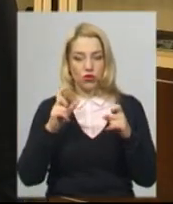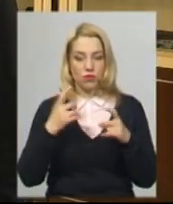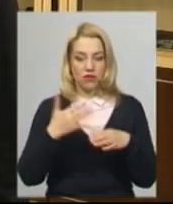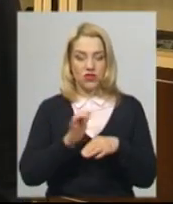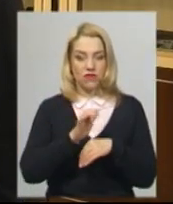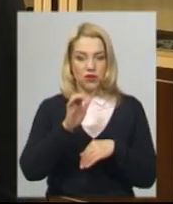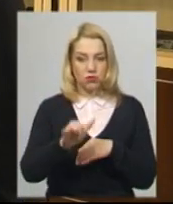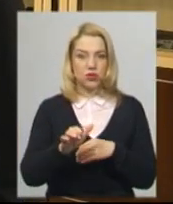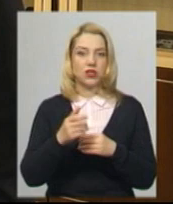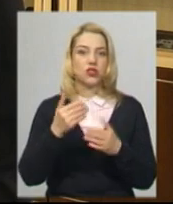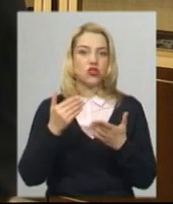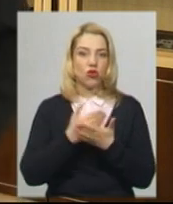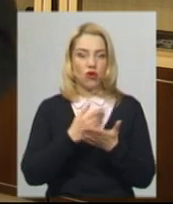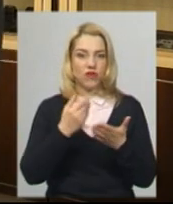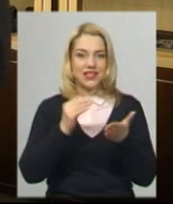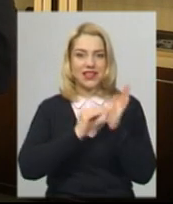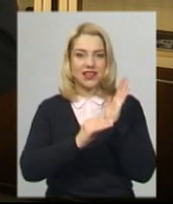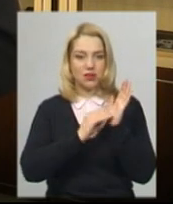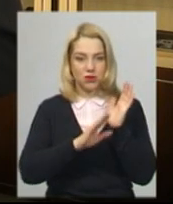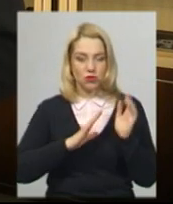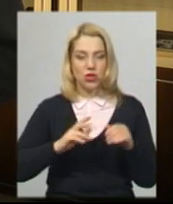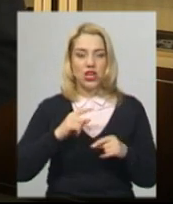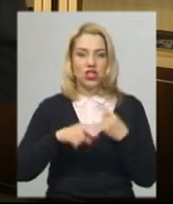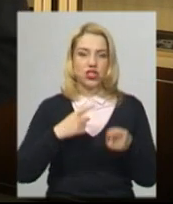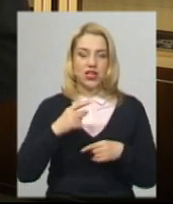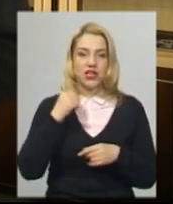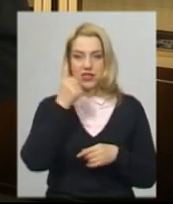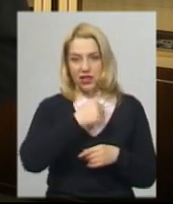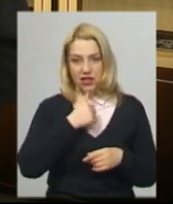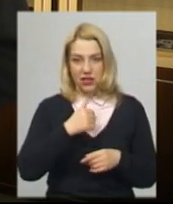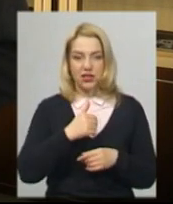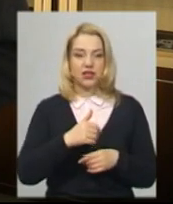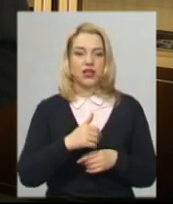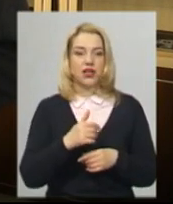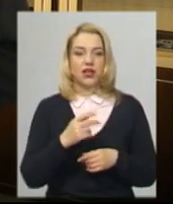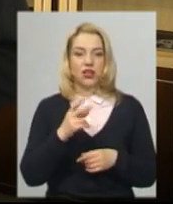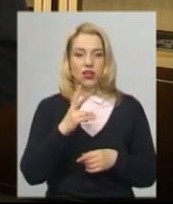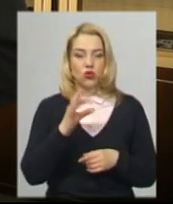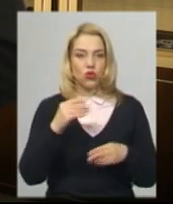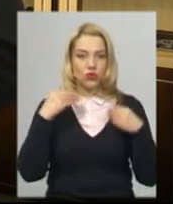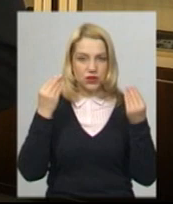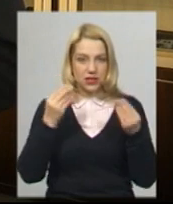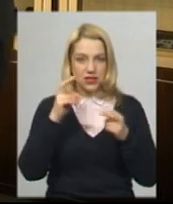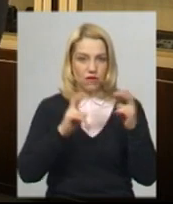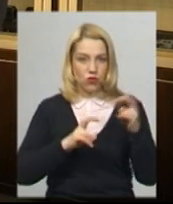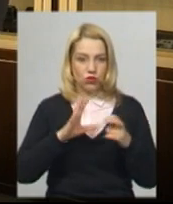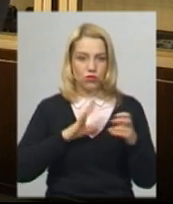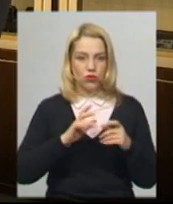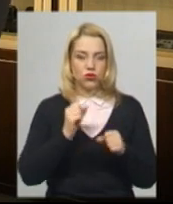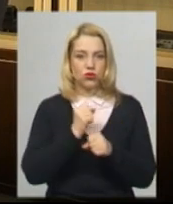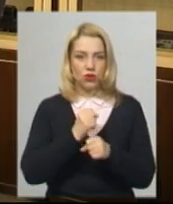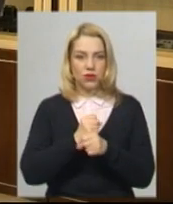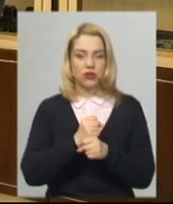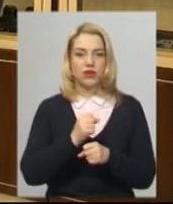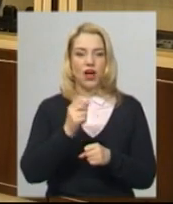рік до 10-річчя заводу «Арсенал» був зроблений фотоапарат «Київ»